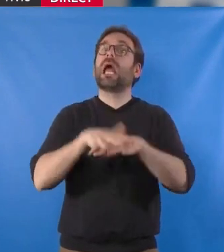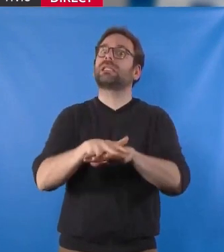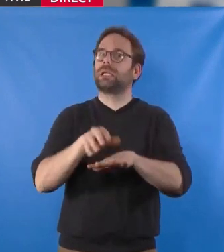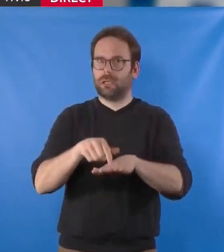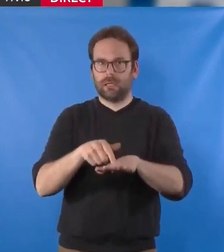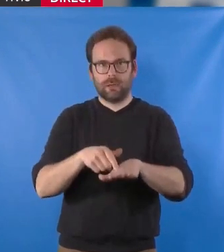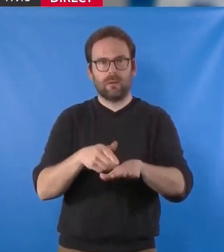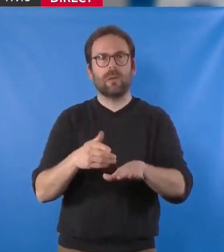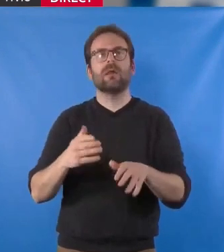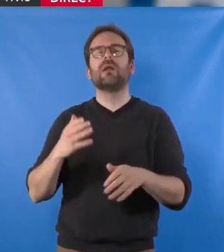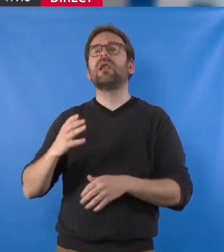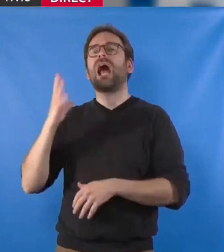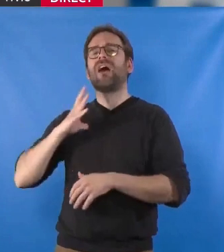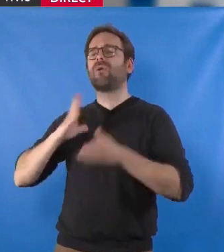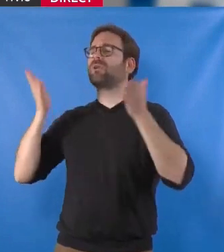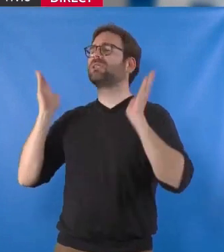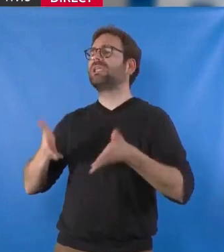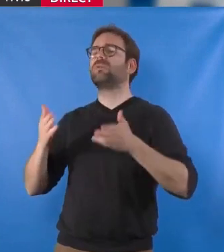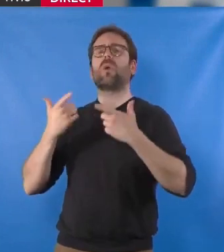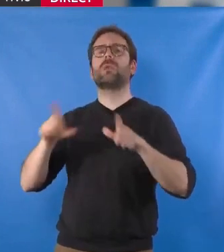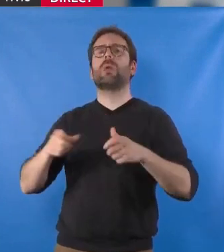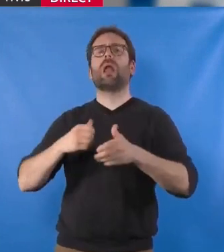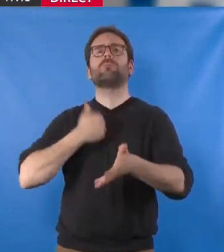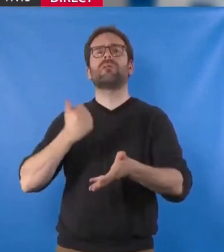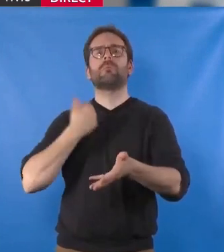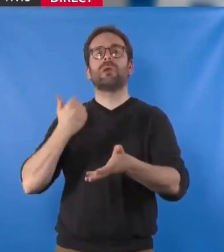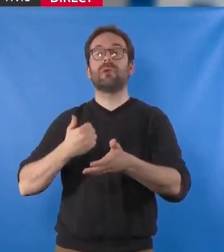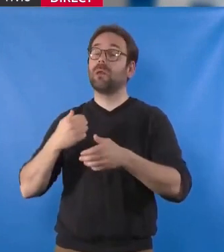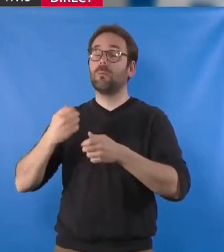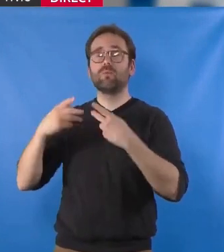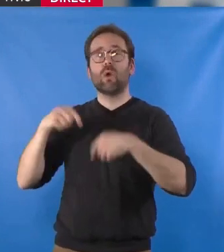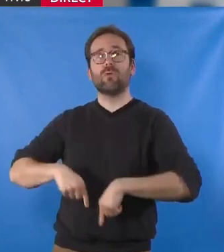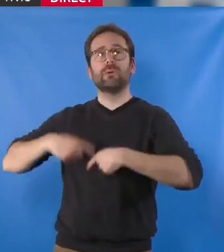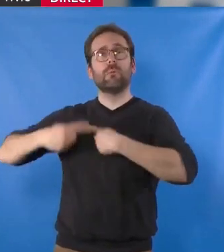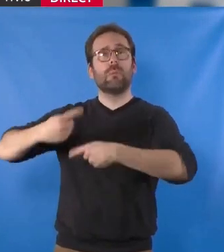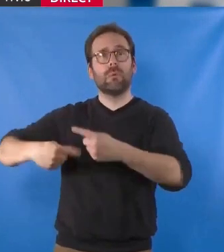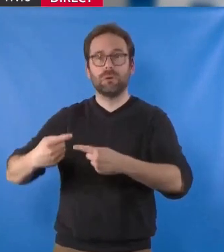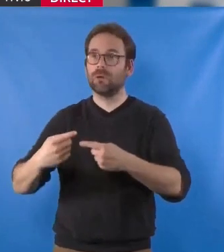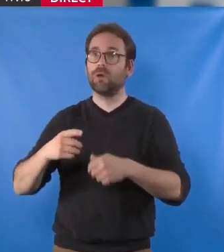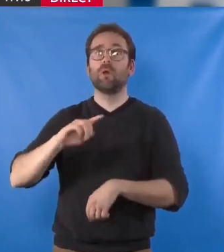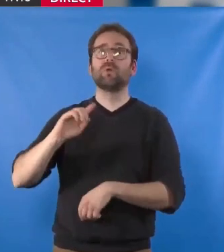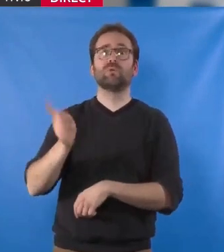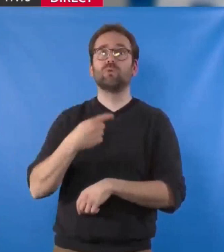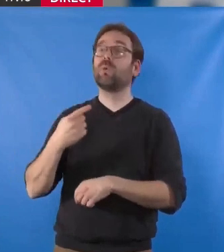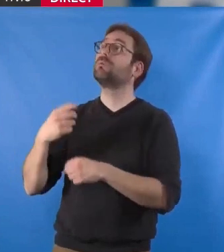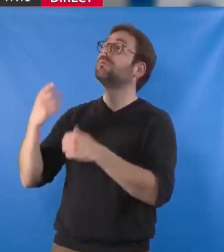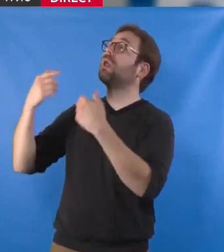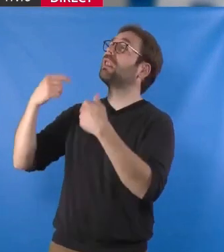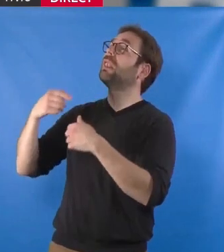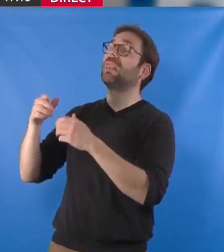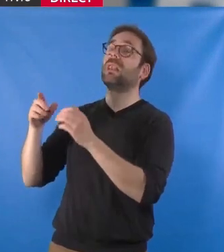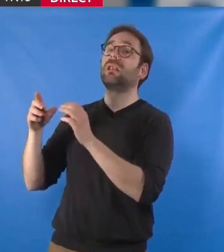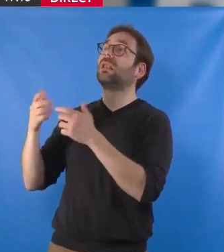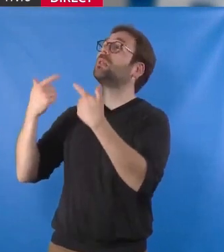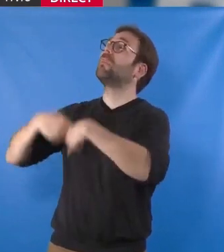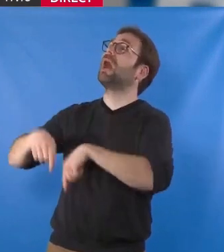le tournant ultralibéral décidée par plusieurs gouvernements successifs, tous cédant aux injonctions des libéraux constituant le